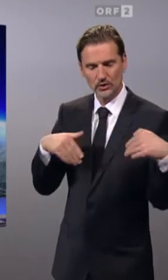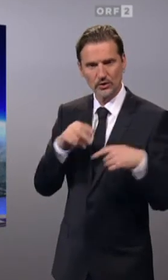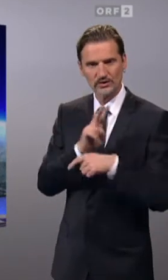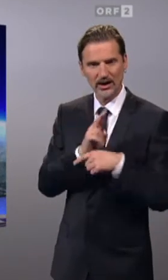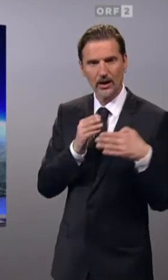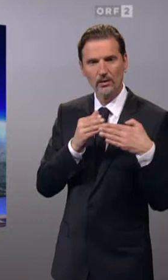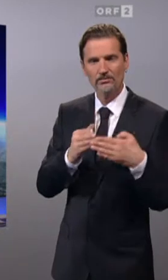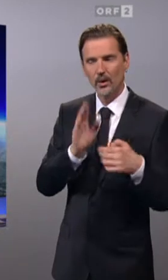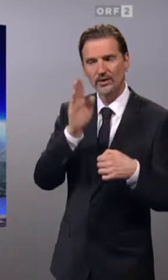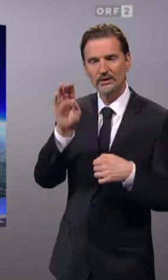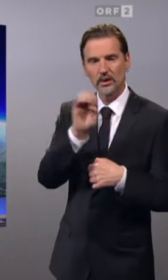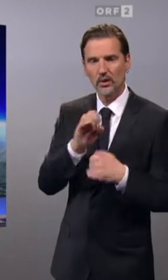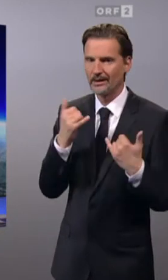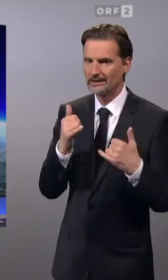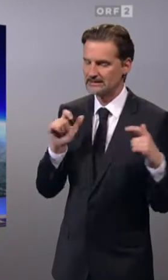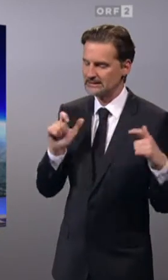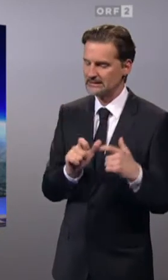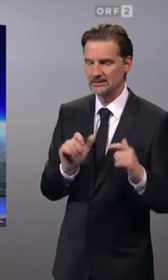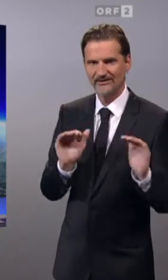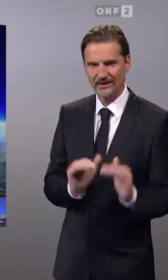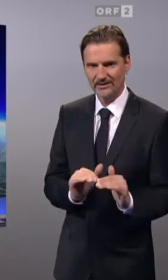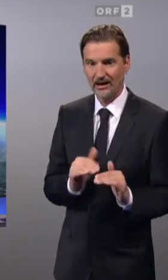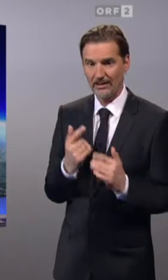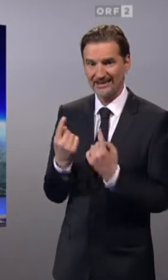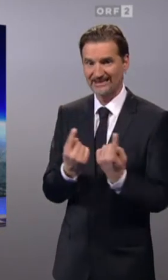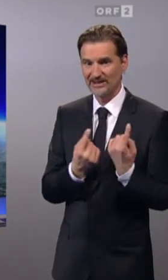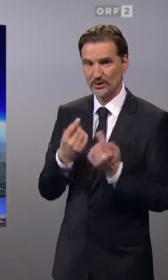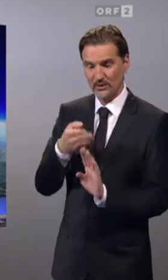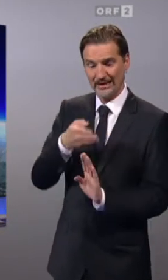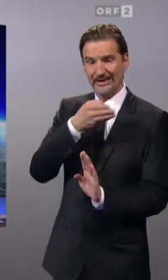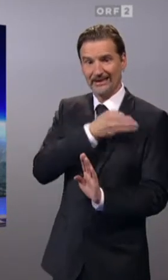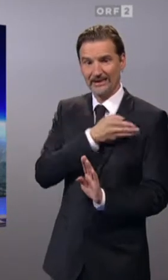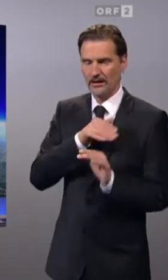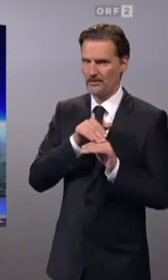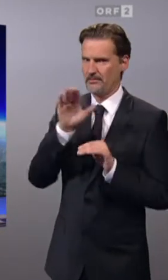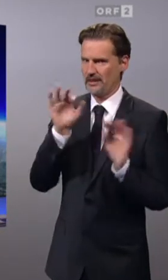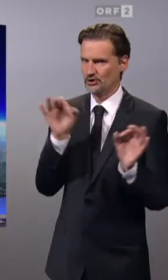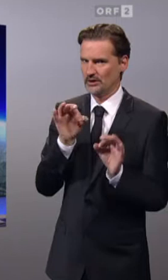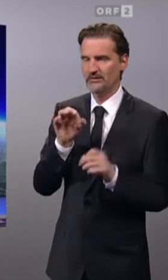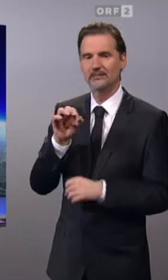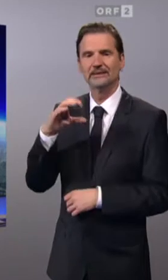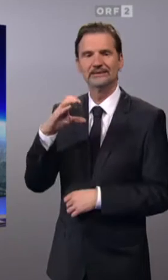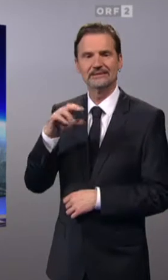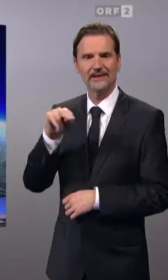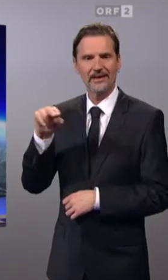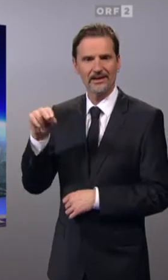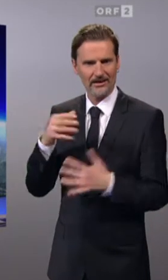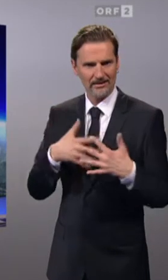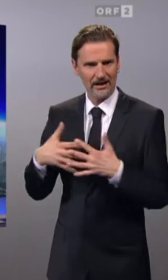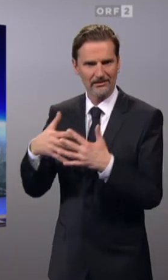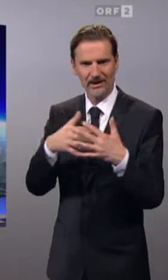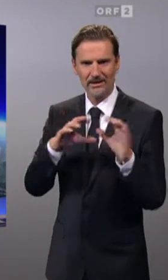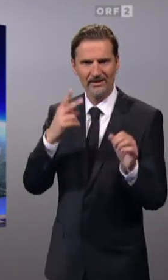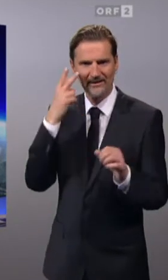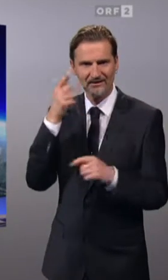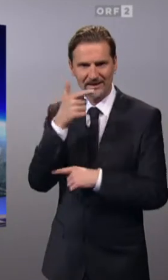Mathilde Schwabenider gehört, hat sich die Lage noch verschlimmert. Schockierende Aufnahmen des US-Fernsehsenders CNN zeigen nun, dass Flüchtlinge dort wie